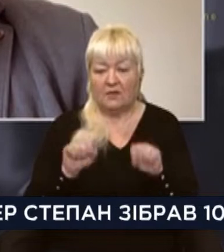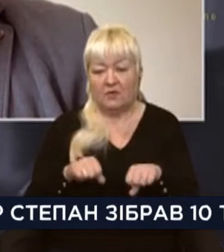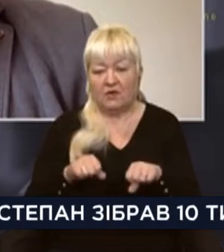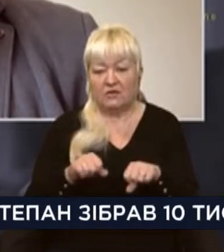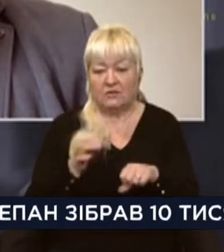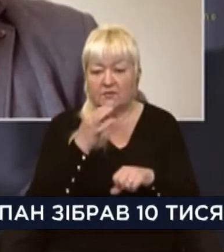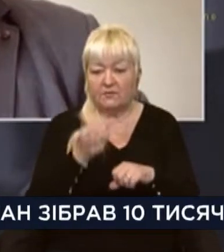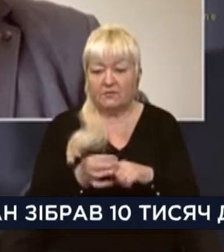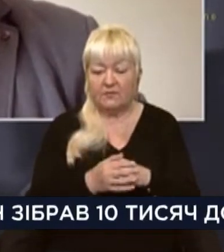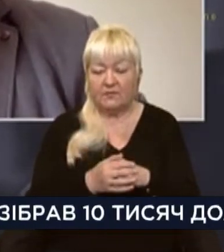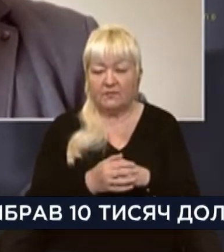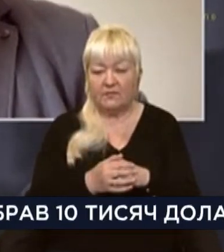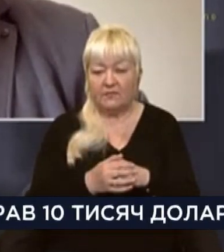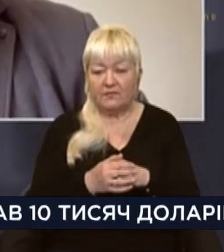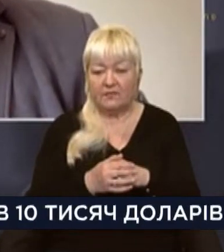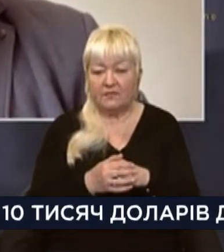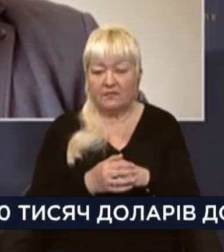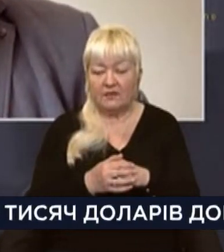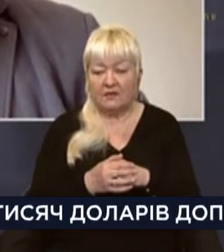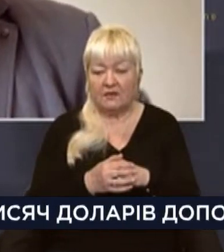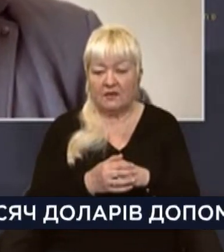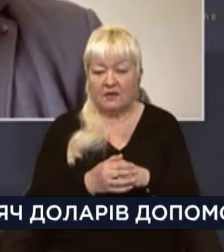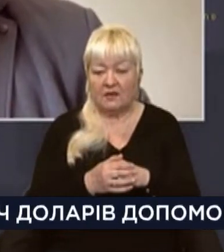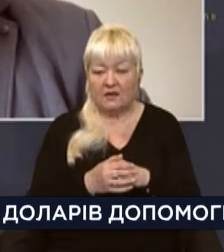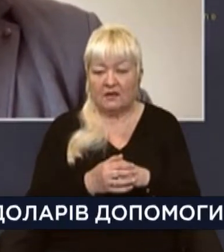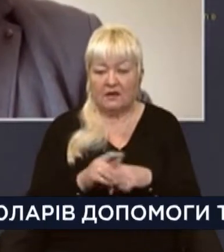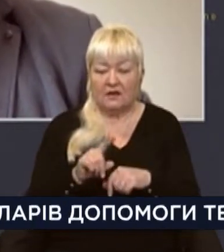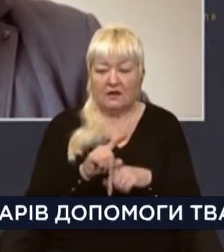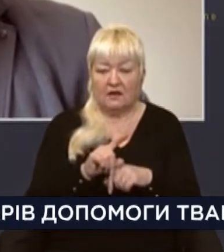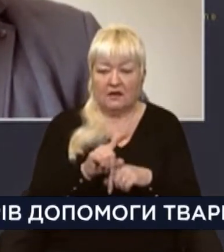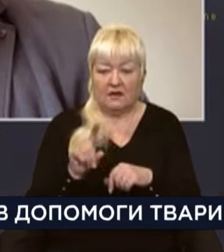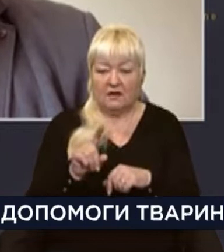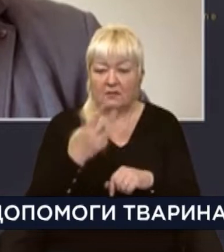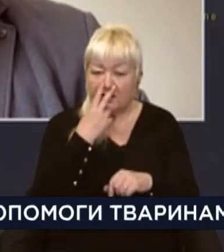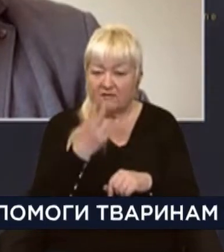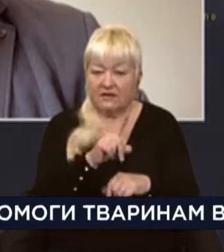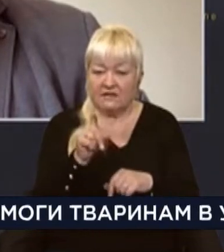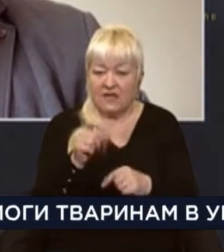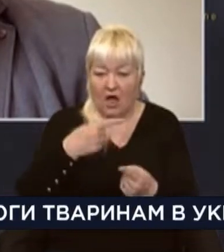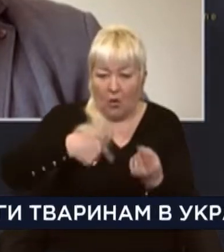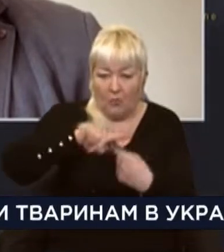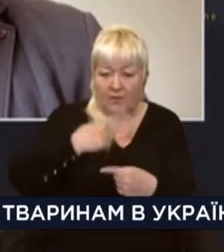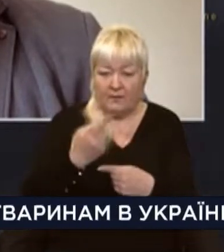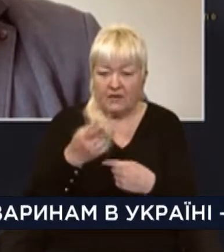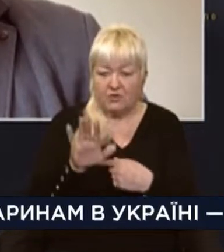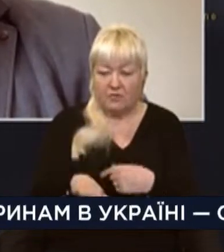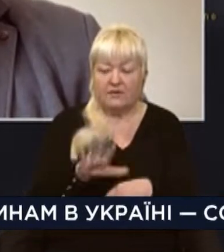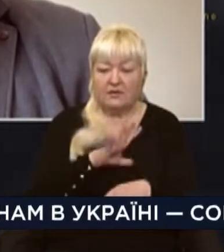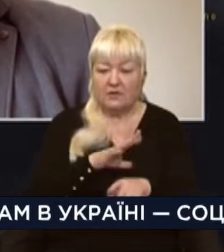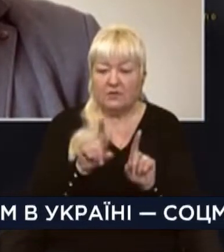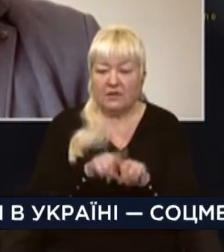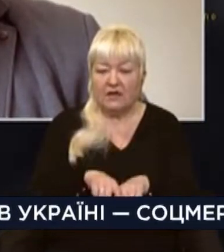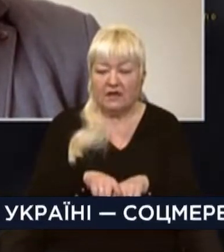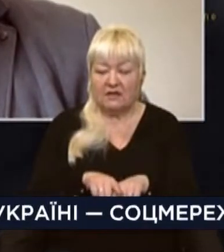Наприклад, ми їх відсортували за витрагом, тобто за торгівельним оборотом. І на першому місці була